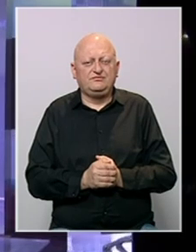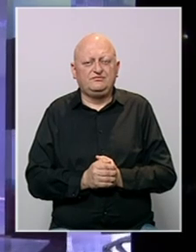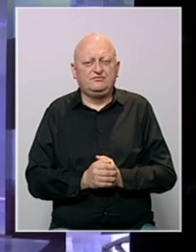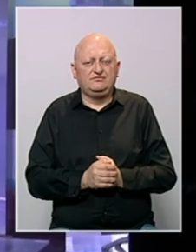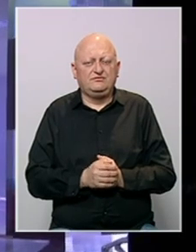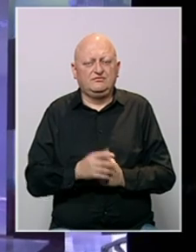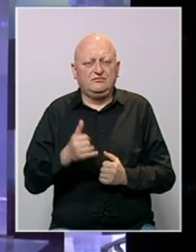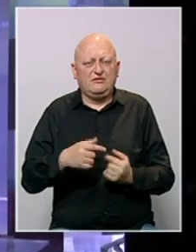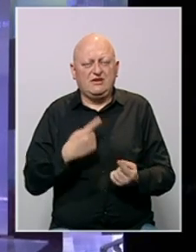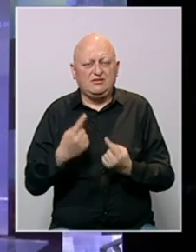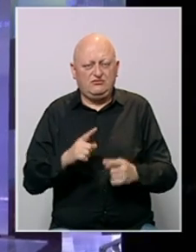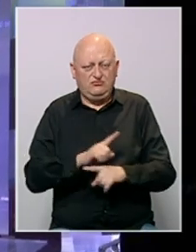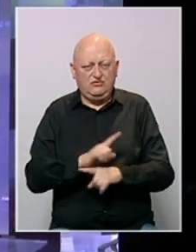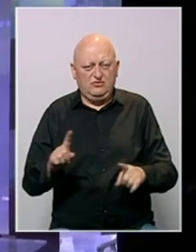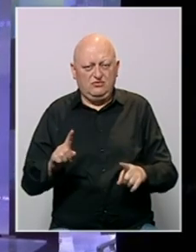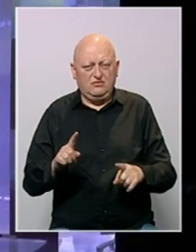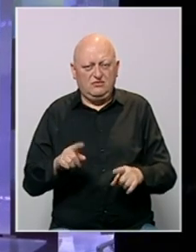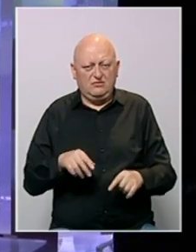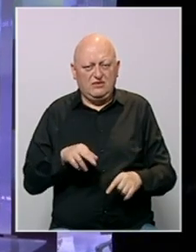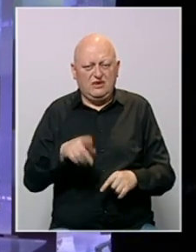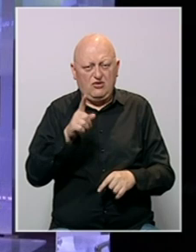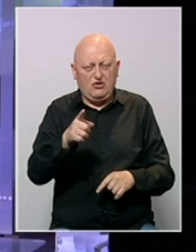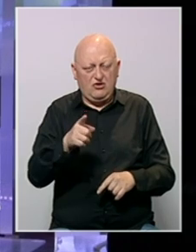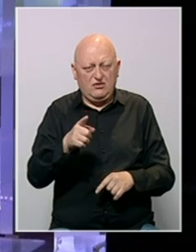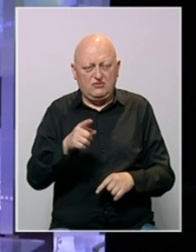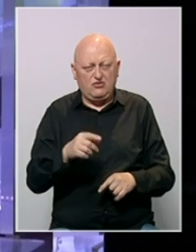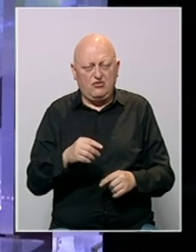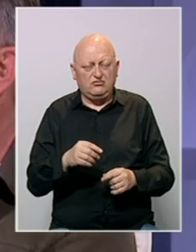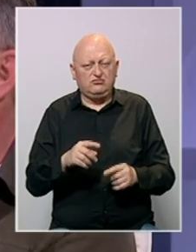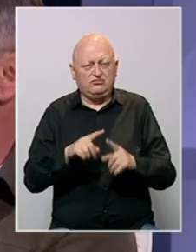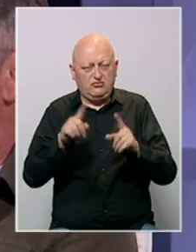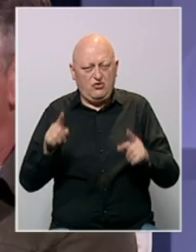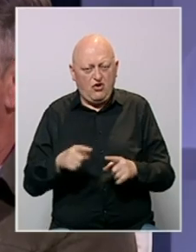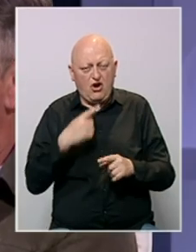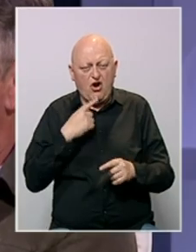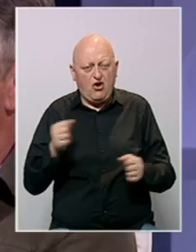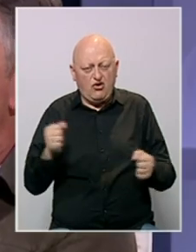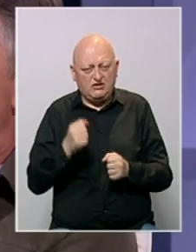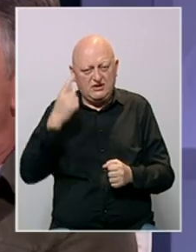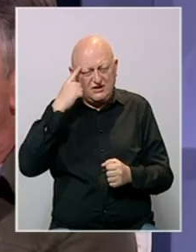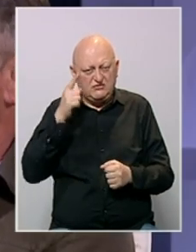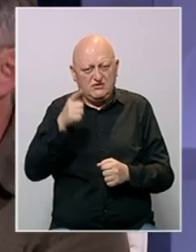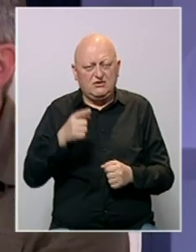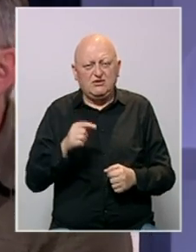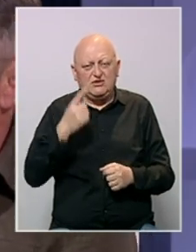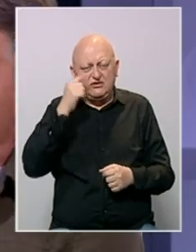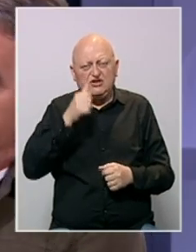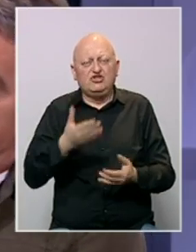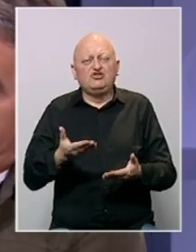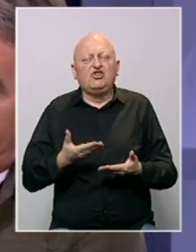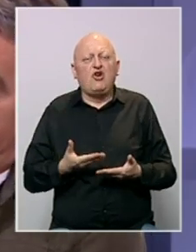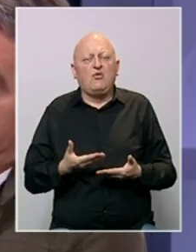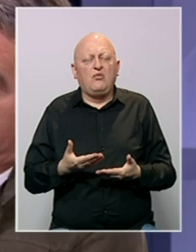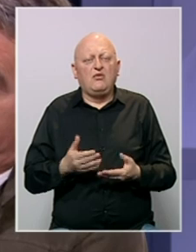Sada je situacija drugačija. Krenemo li od tog koncepta, ako neko ozbiljno razmišlja o tome. Znate šta ćete dobiti?